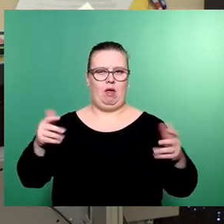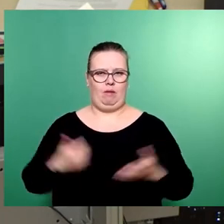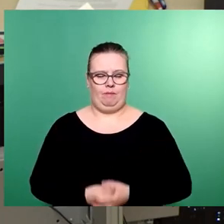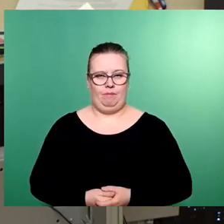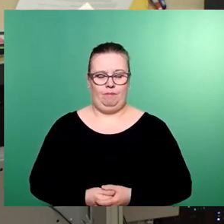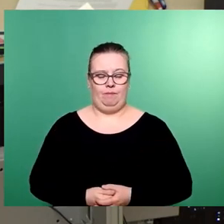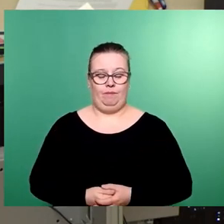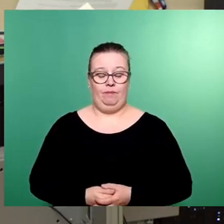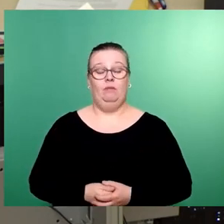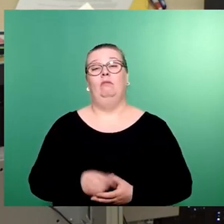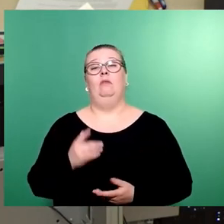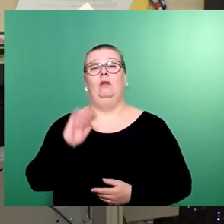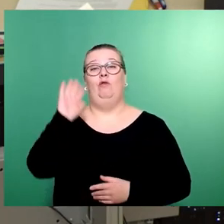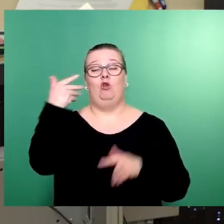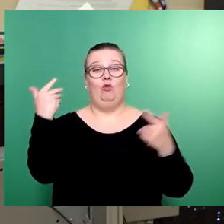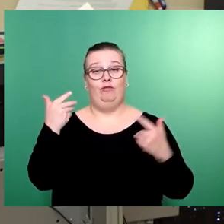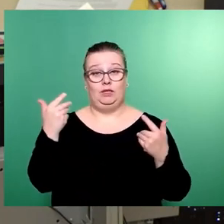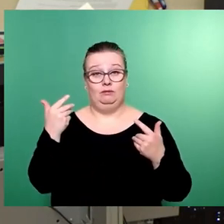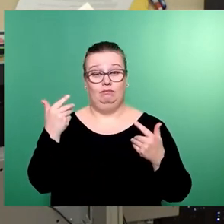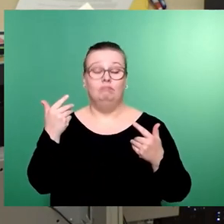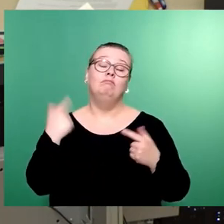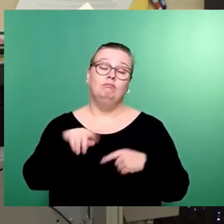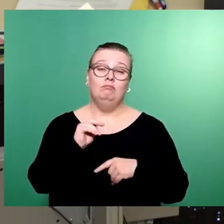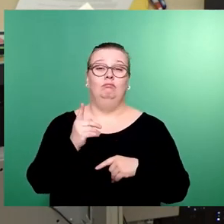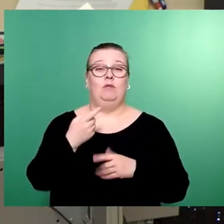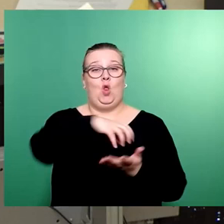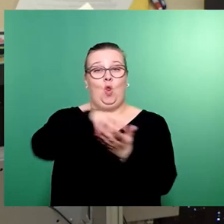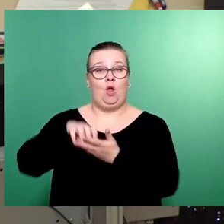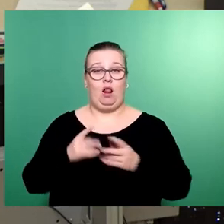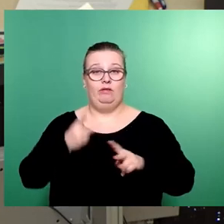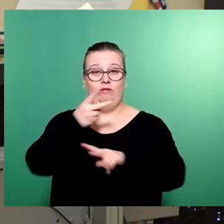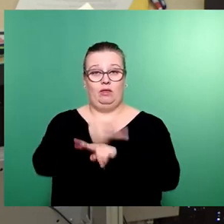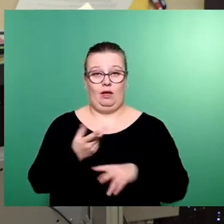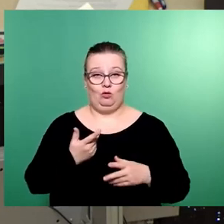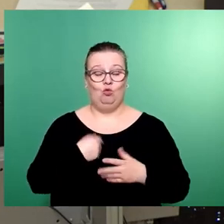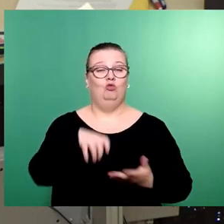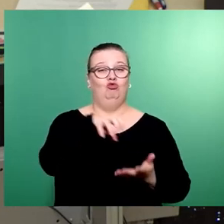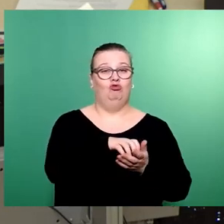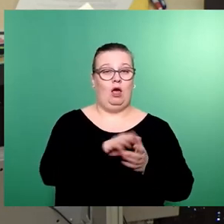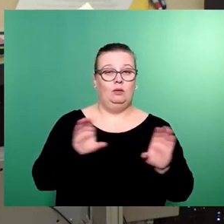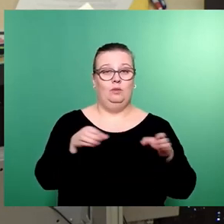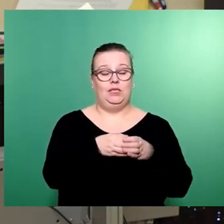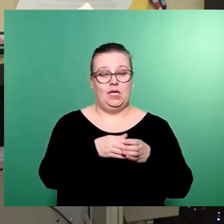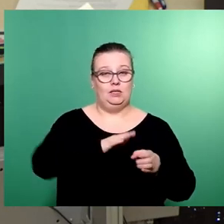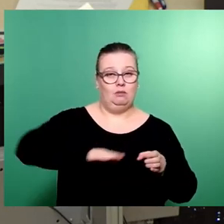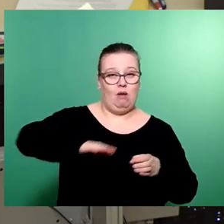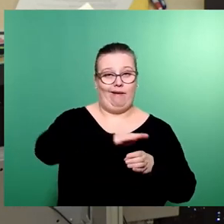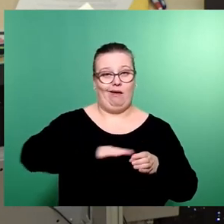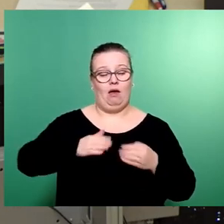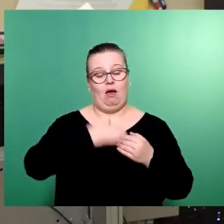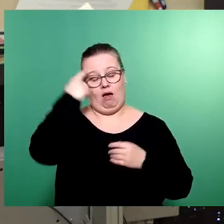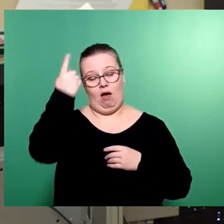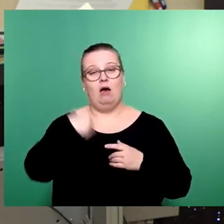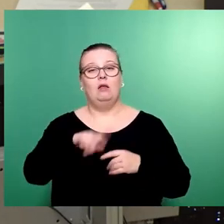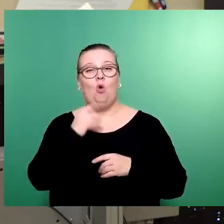absolutes Erfolgskonzept der Vergangenheit sind unsere lokalen Vertretungen, die Stadtbezirksbeiräte, die Ortschaftsräte, die viele